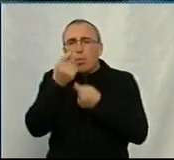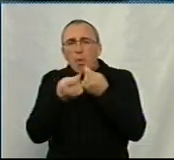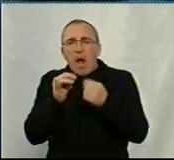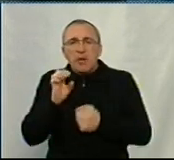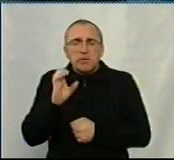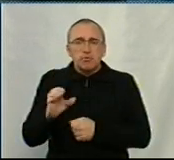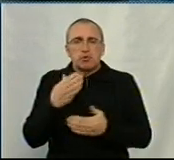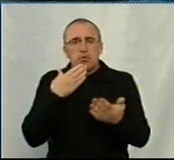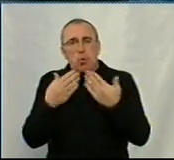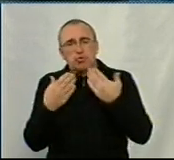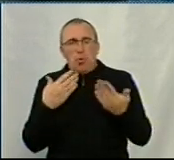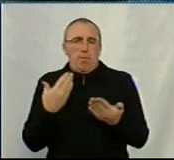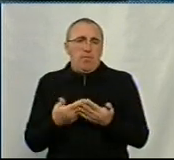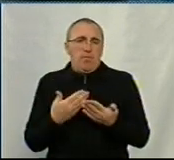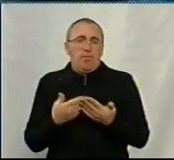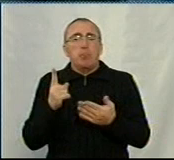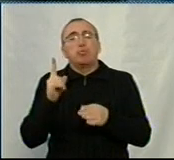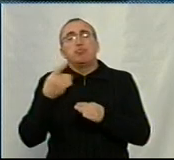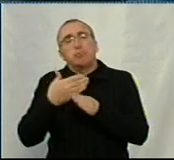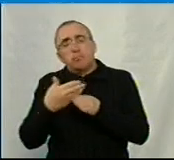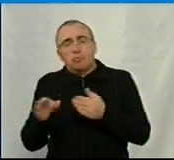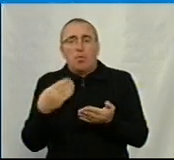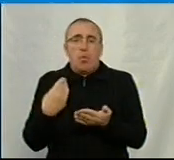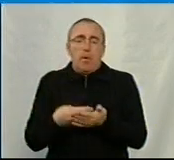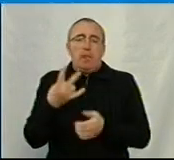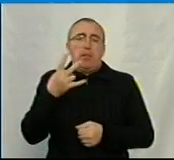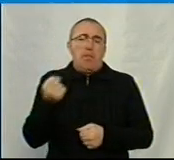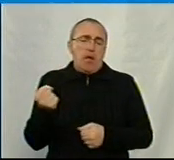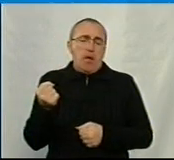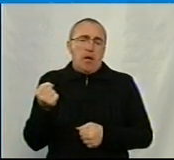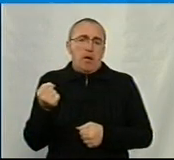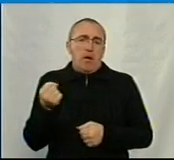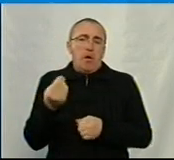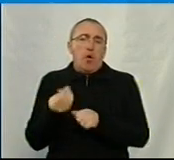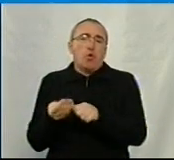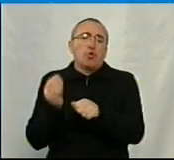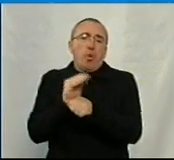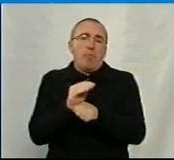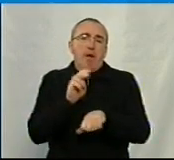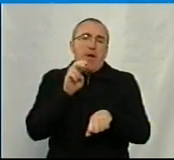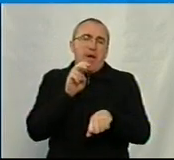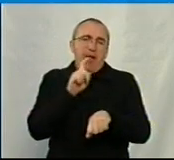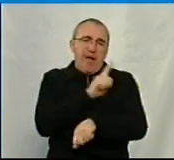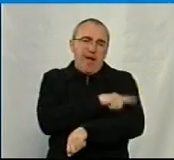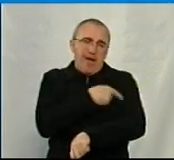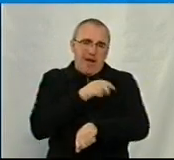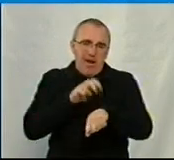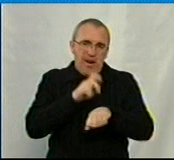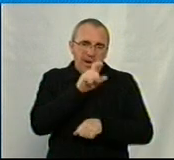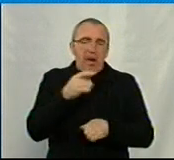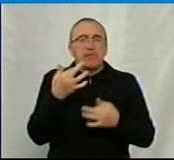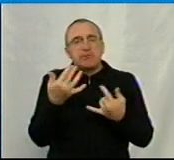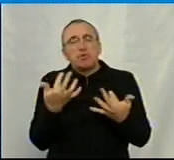стосовно чому виділяються гроші, наприклад, на доплати лікарям, кому скільки, як це буде,